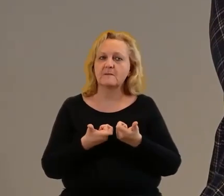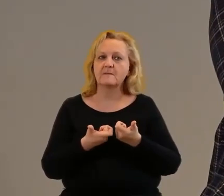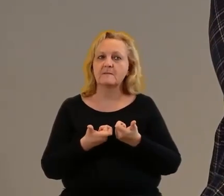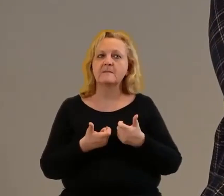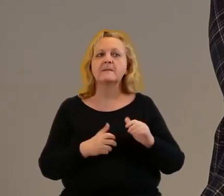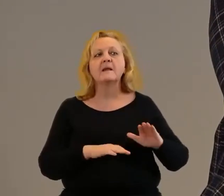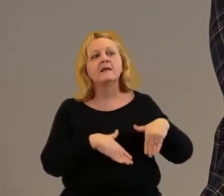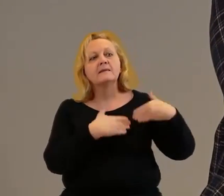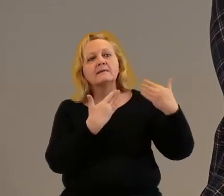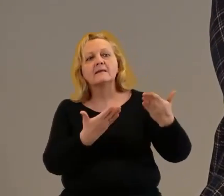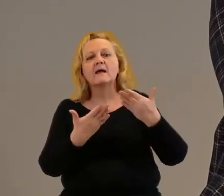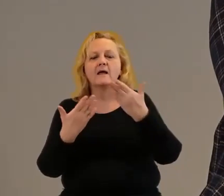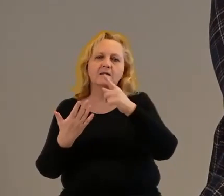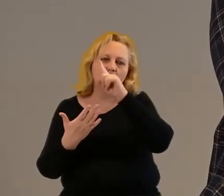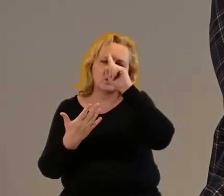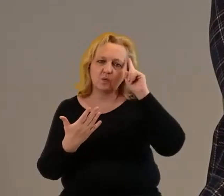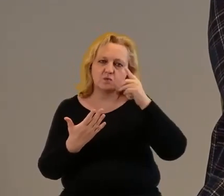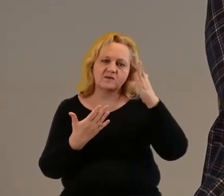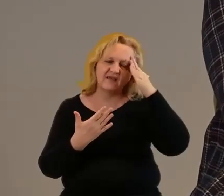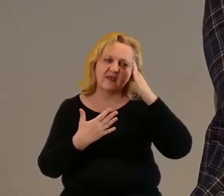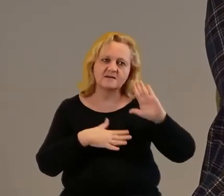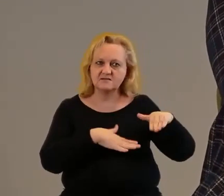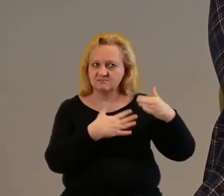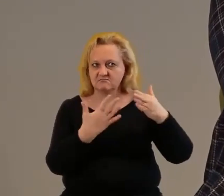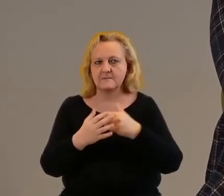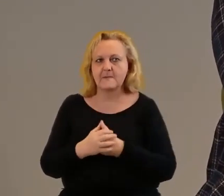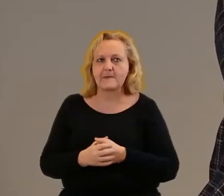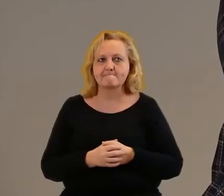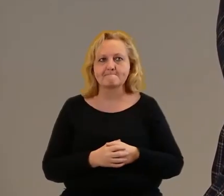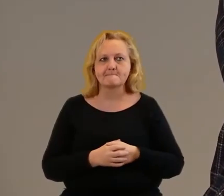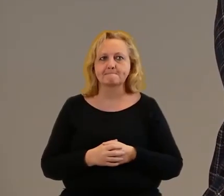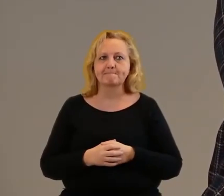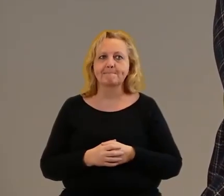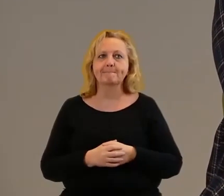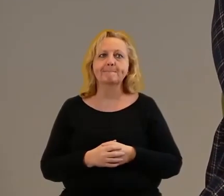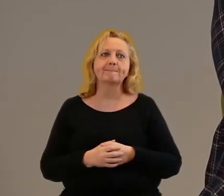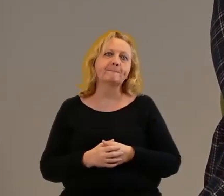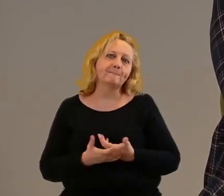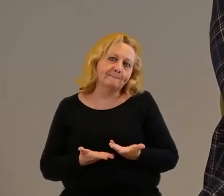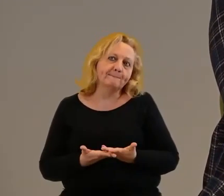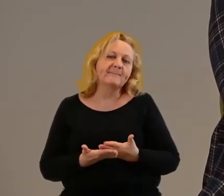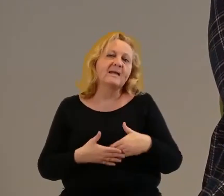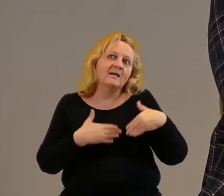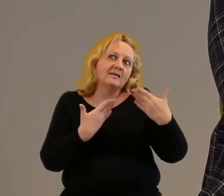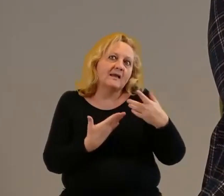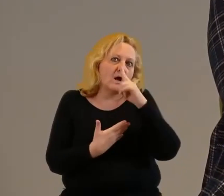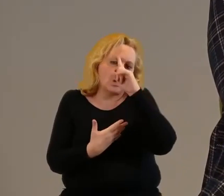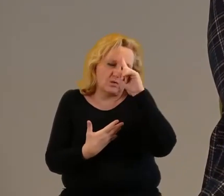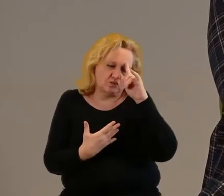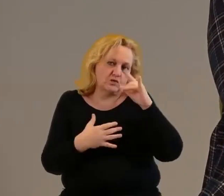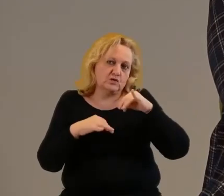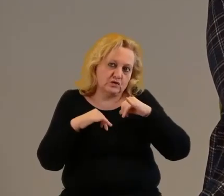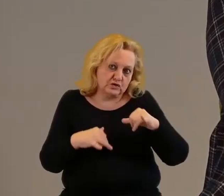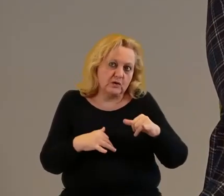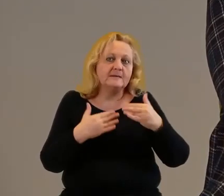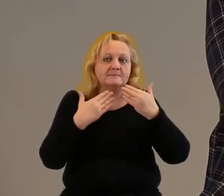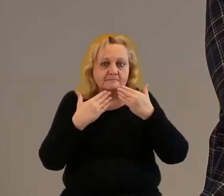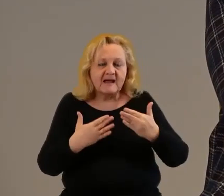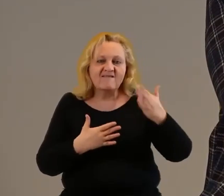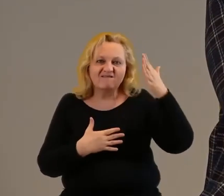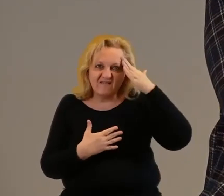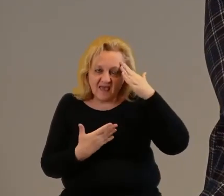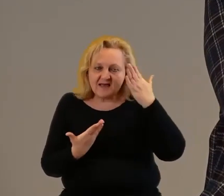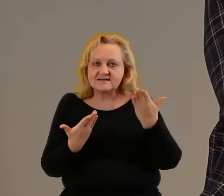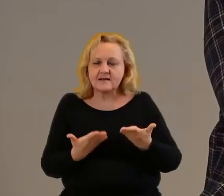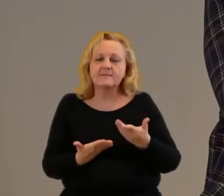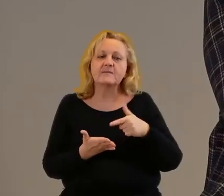będzie dawać ludziom wiedzę. Właściwie dawać ludziom siłę, poprzez wiedzę. Dawać